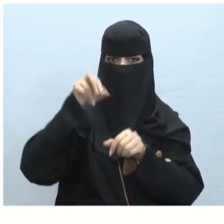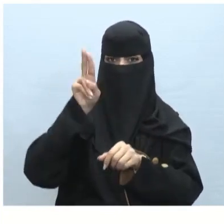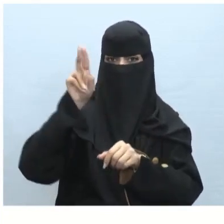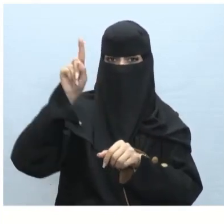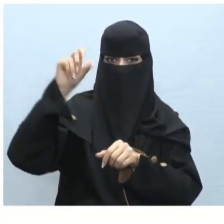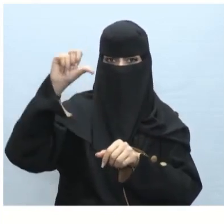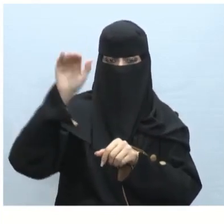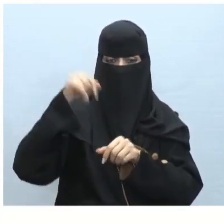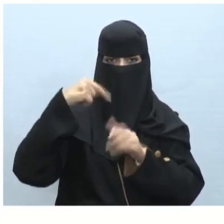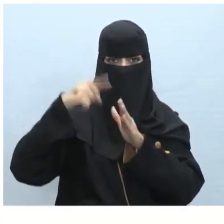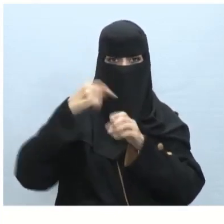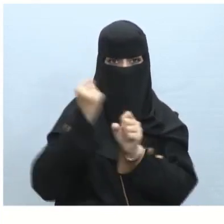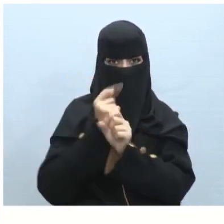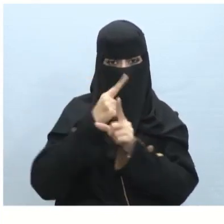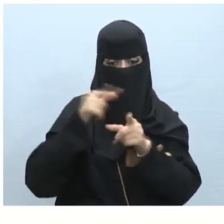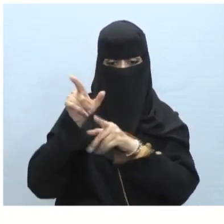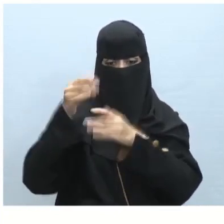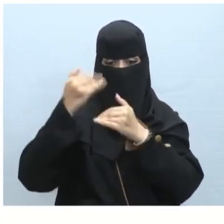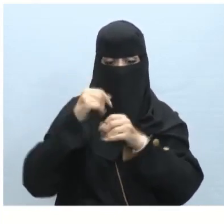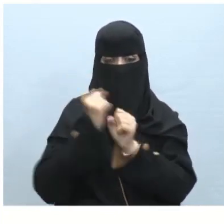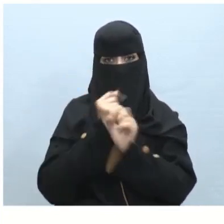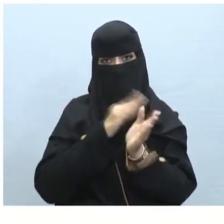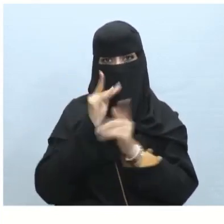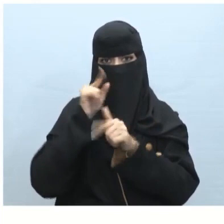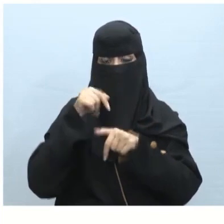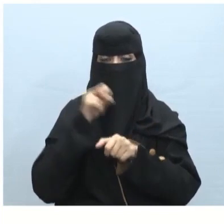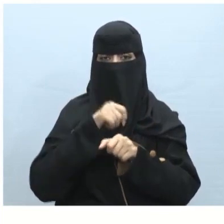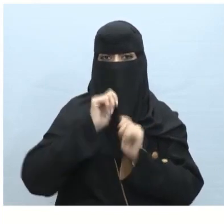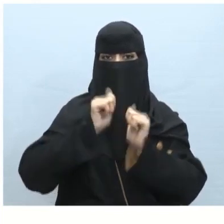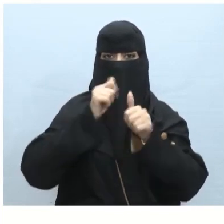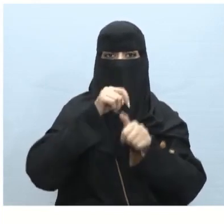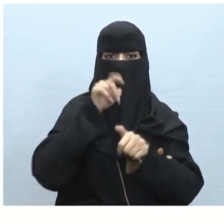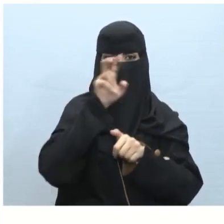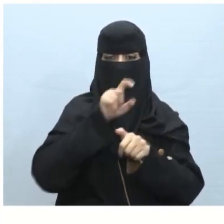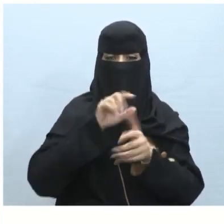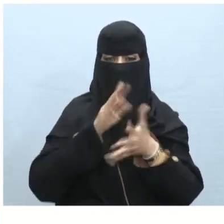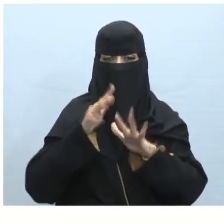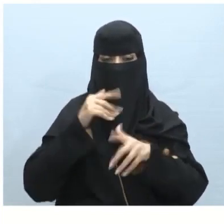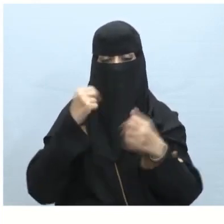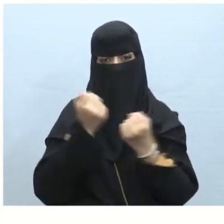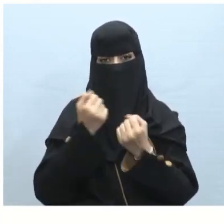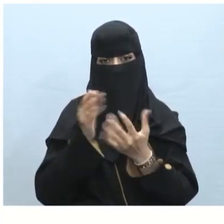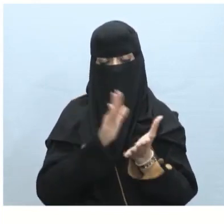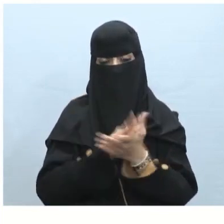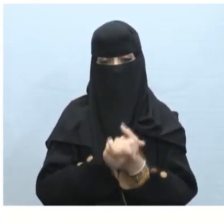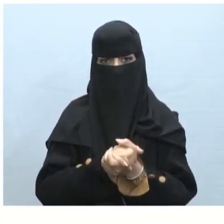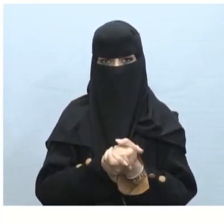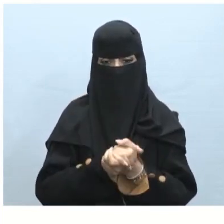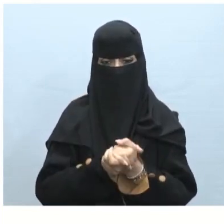التشغيل وفي جزء لنطبق معا قمنا بحل بعض التدريبات